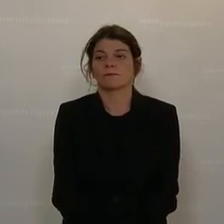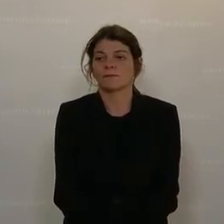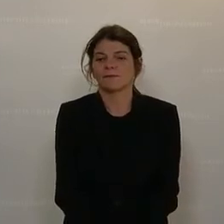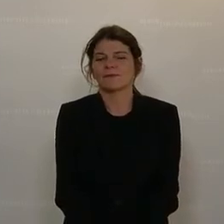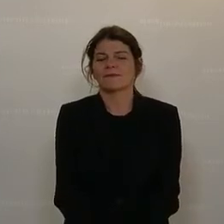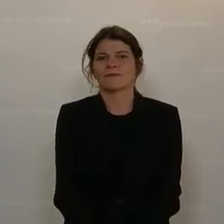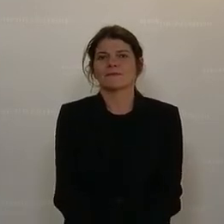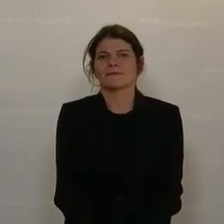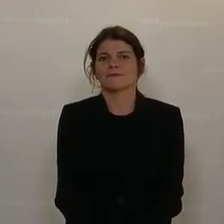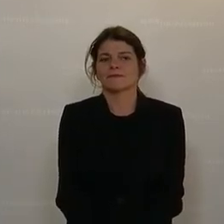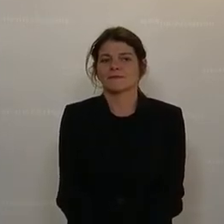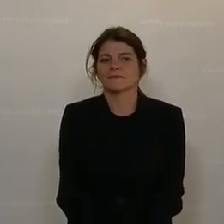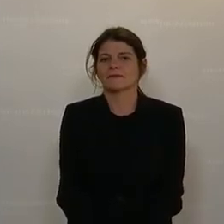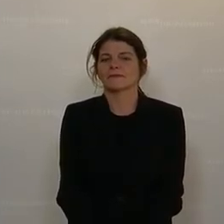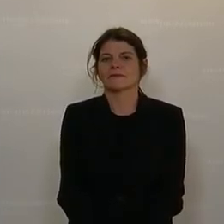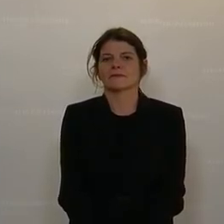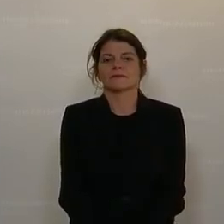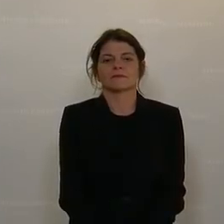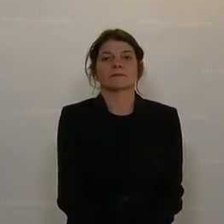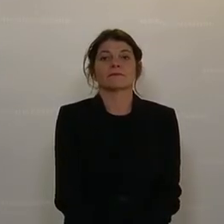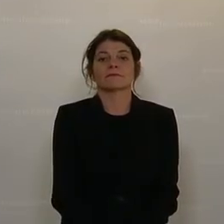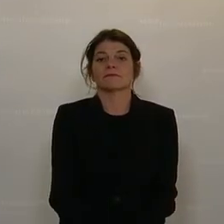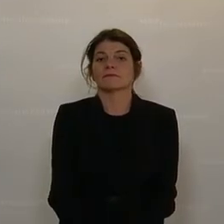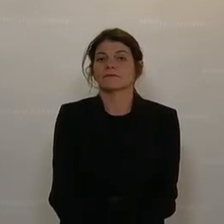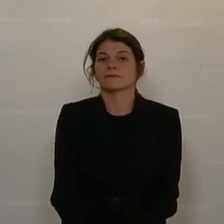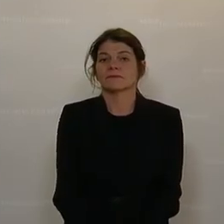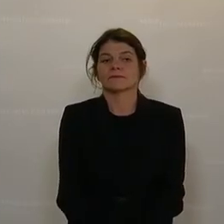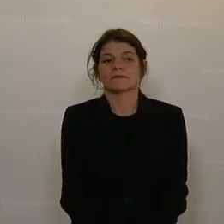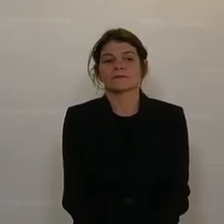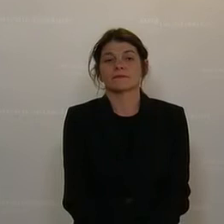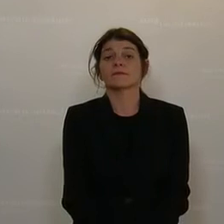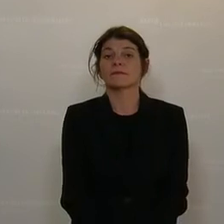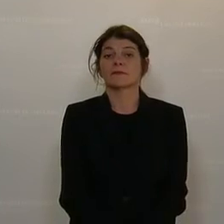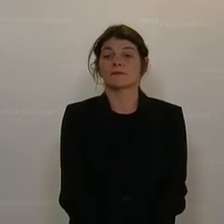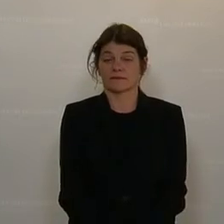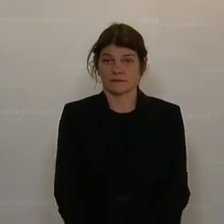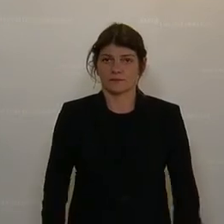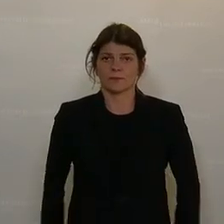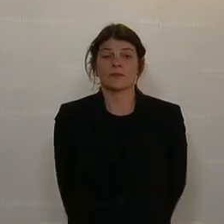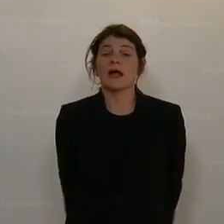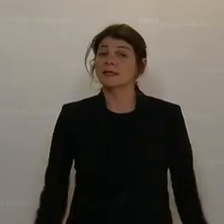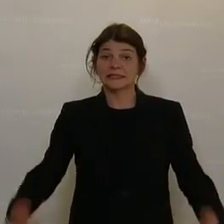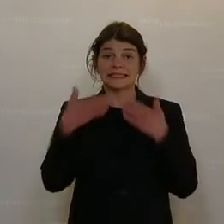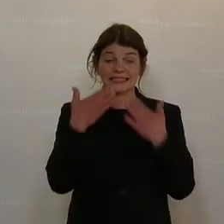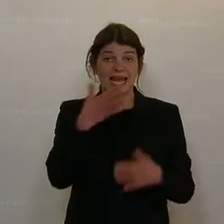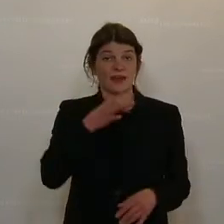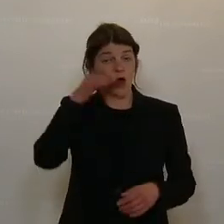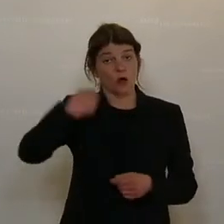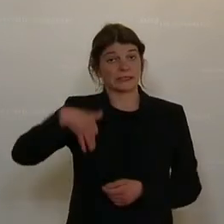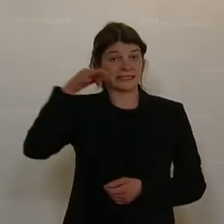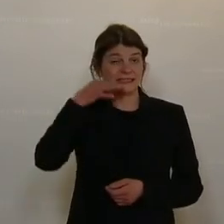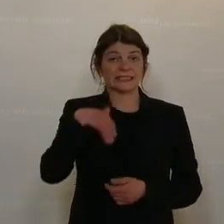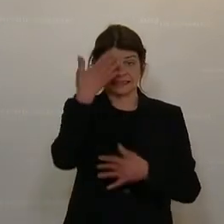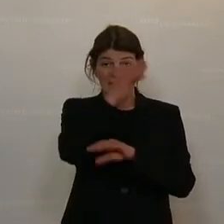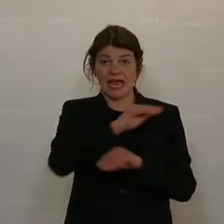für Menschen mit Behinderungen, denn es bräuchte für Betroffene einen Bescheid für einen Antrag von vielleicht vielen Behörden. Merina